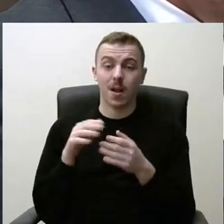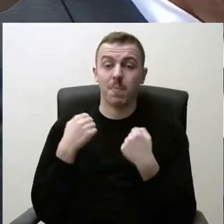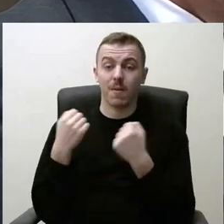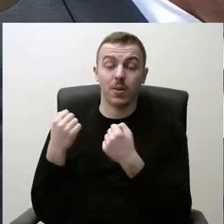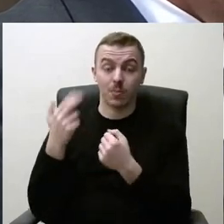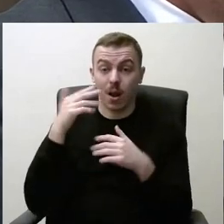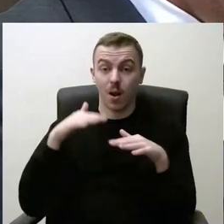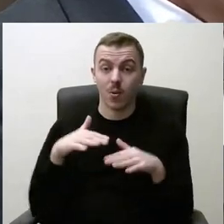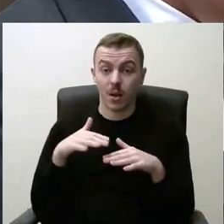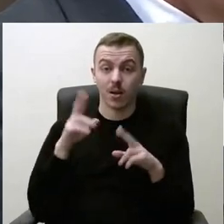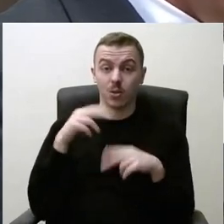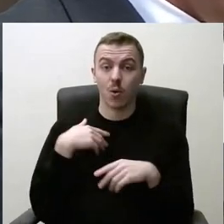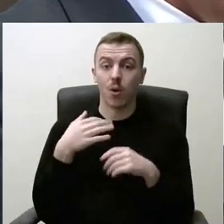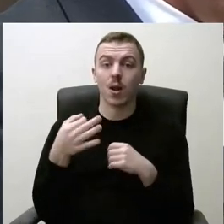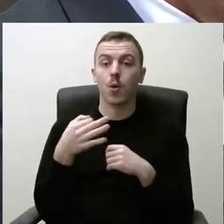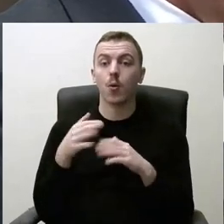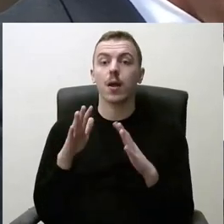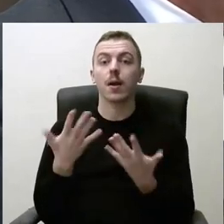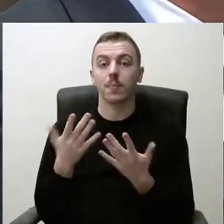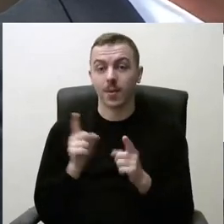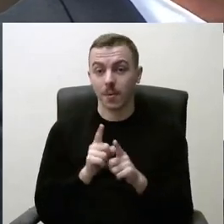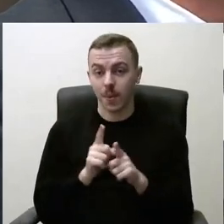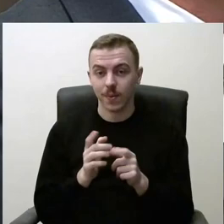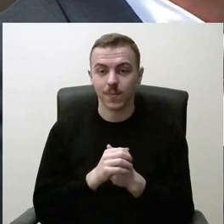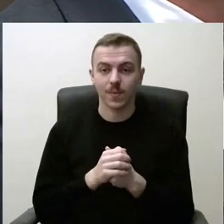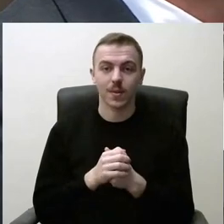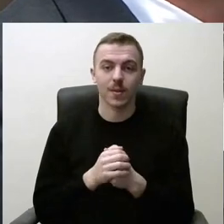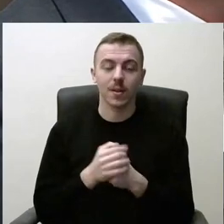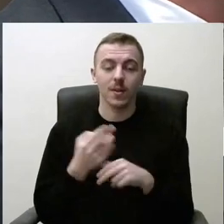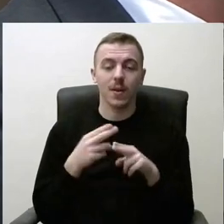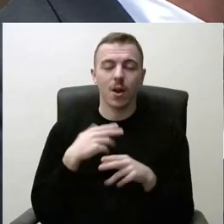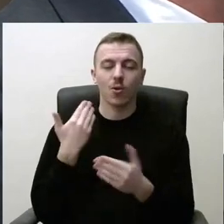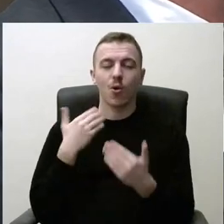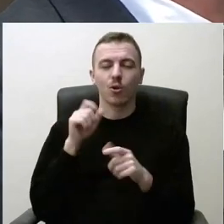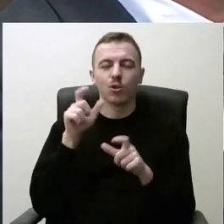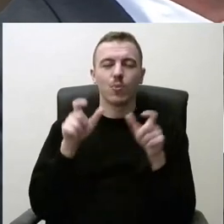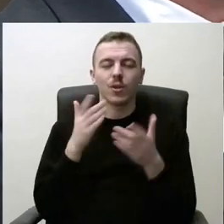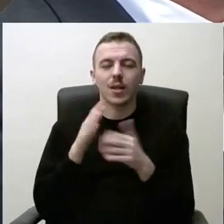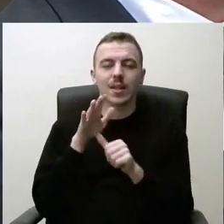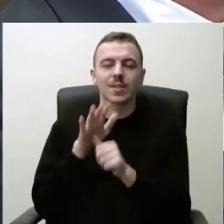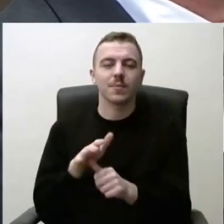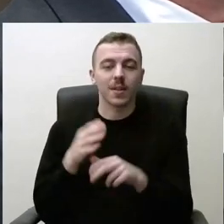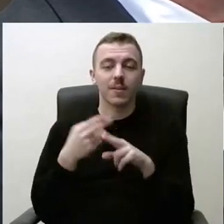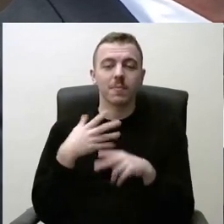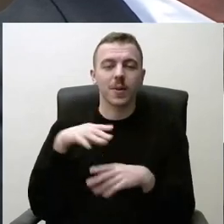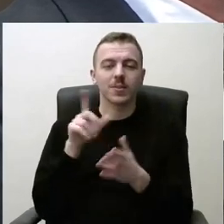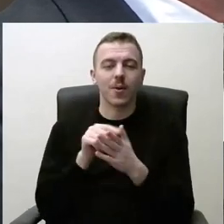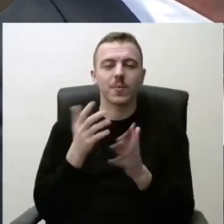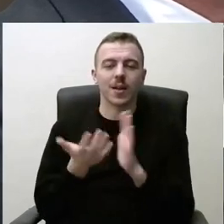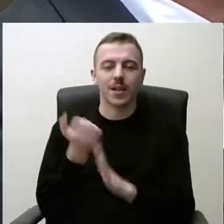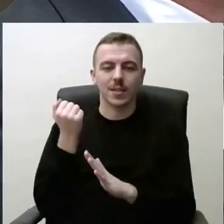tave liksime Kauno rajone, bet o, tada kaip ir tie žmonės atrodo diskriminuojami, tai vis tiek mes turim rasti tikrai tą